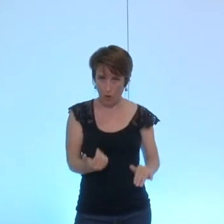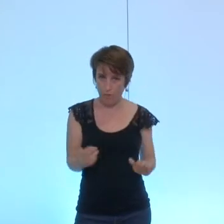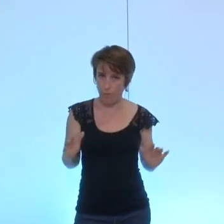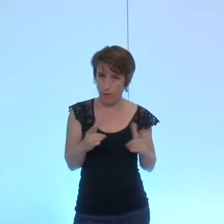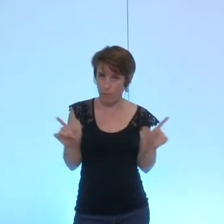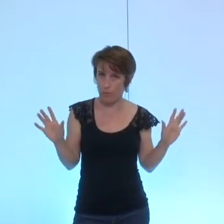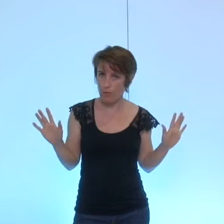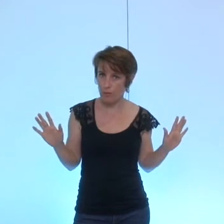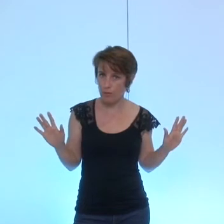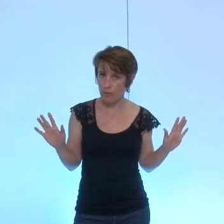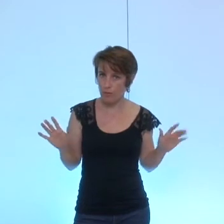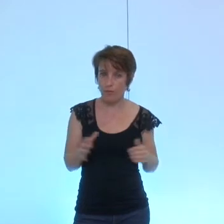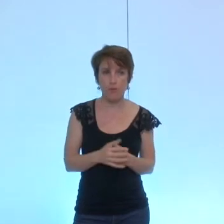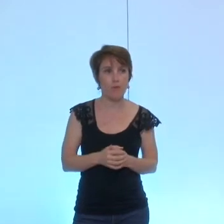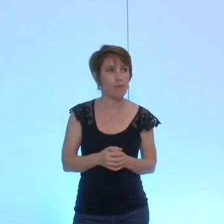copropriété